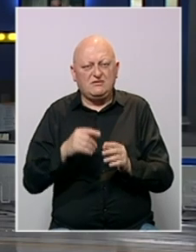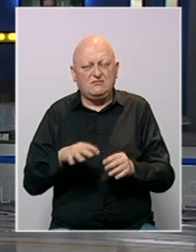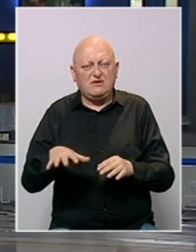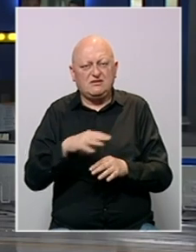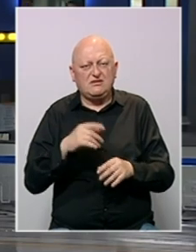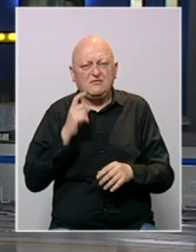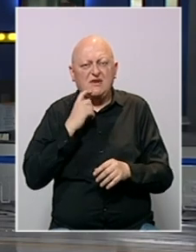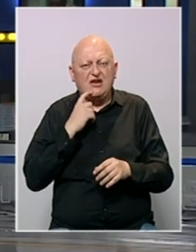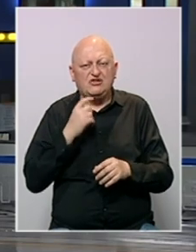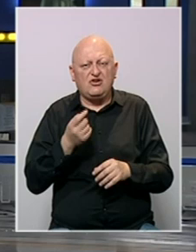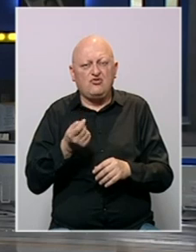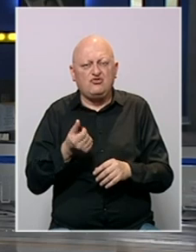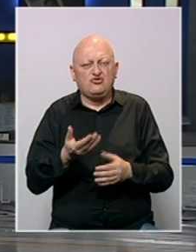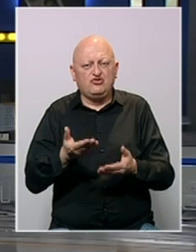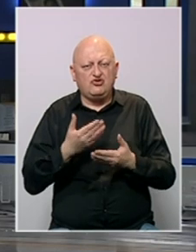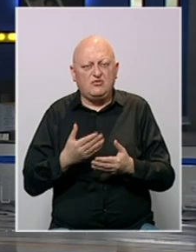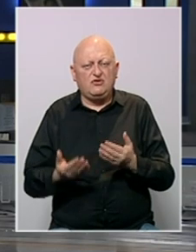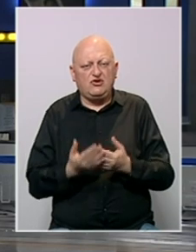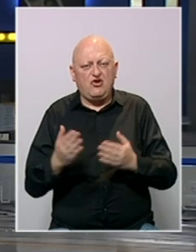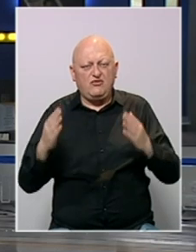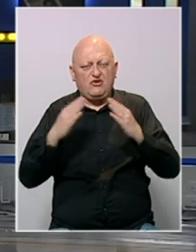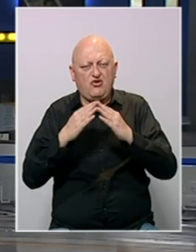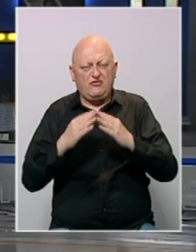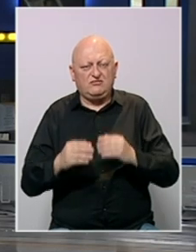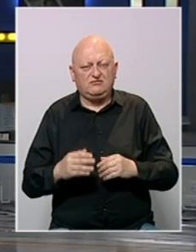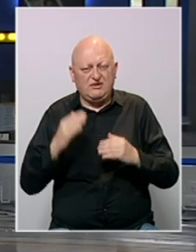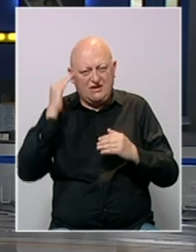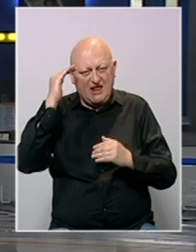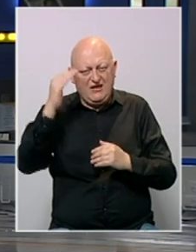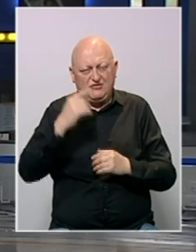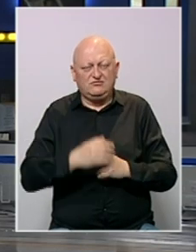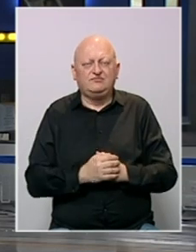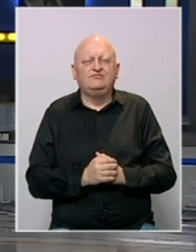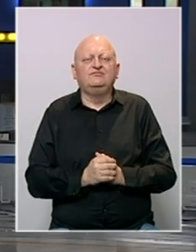naselja pokojko od bihaća uskoro će dobiti novi krov nad glavom.